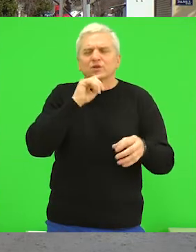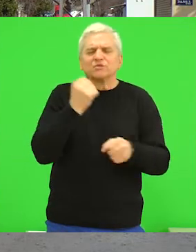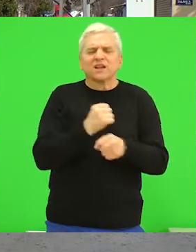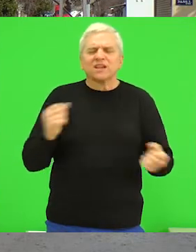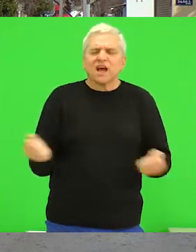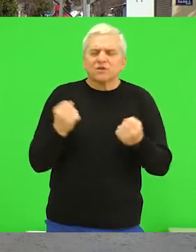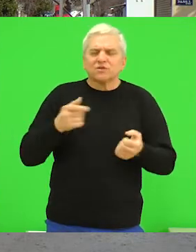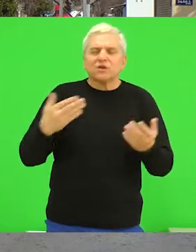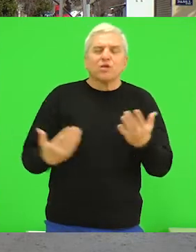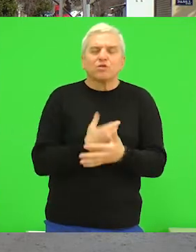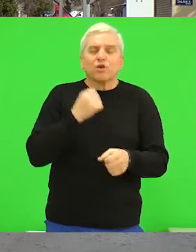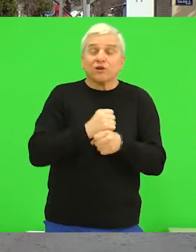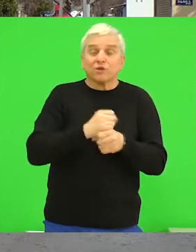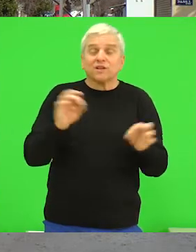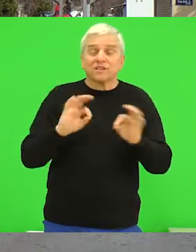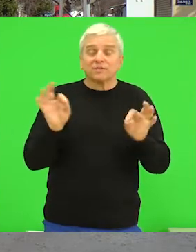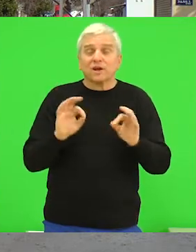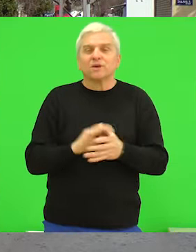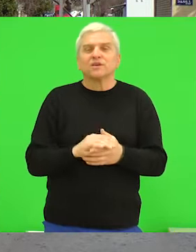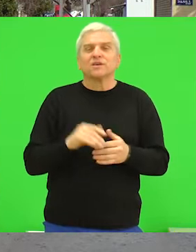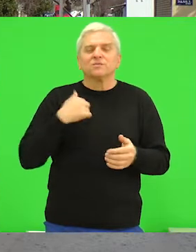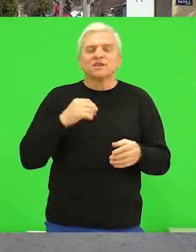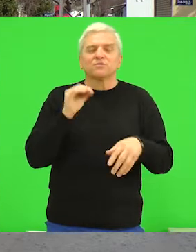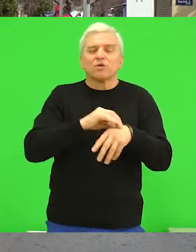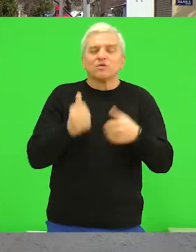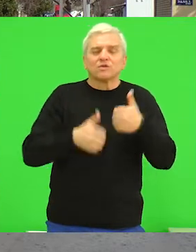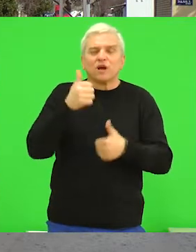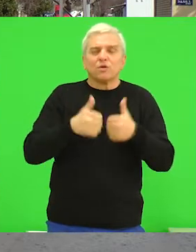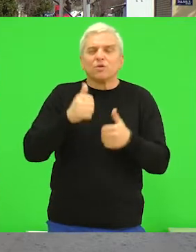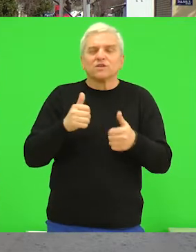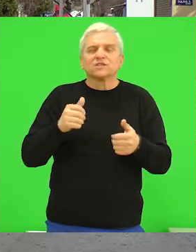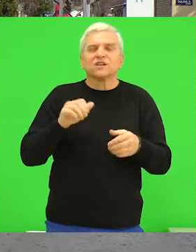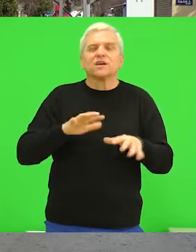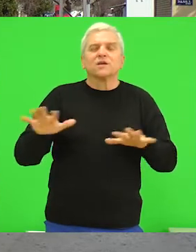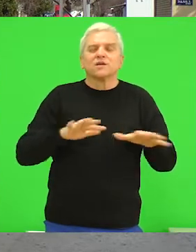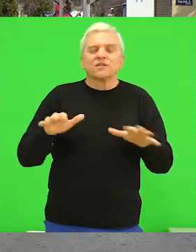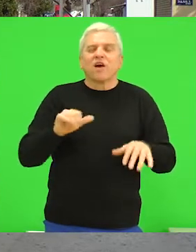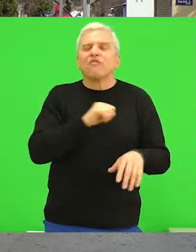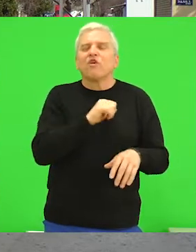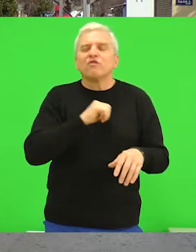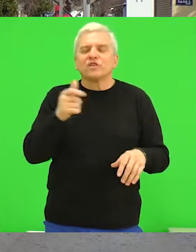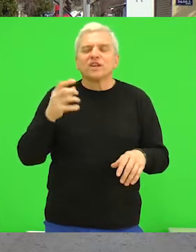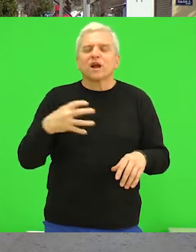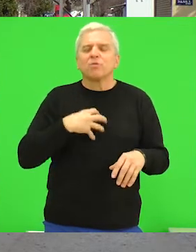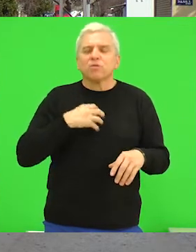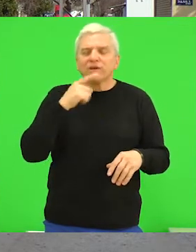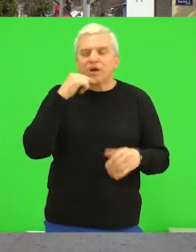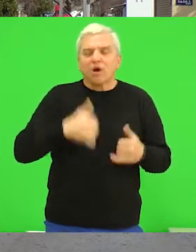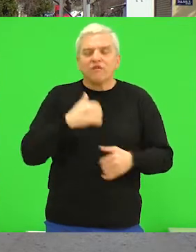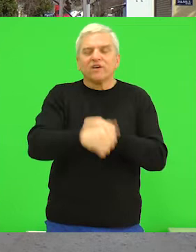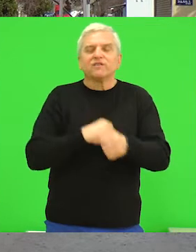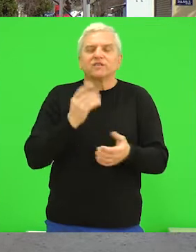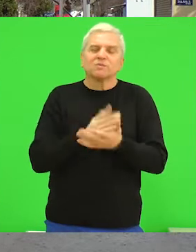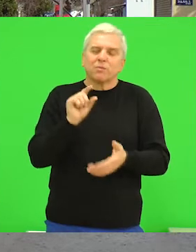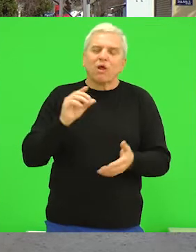ažurirali i nove praktično spremili, aplicirali na konkursima raspisane od strane pokrajni Republike. Ove